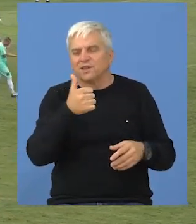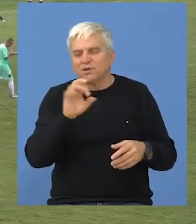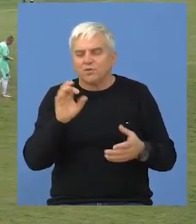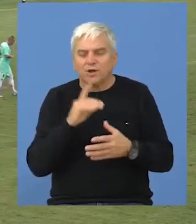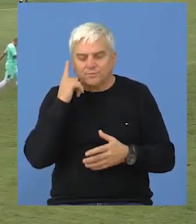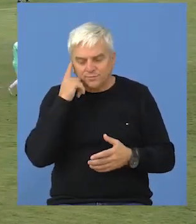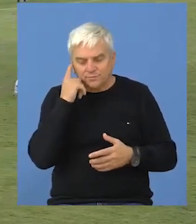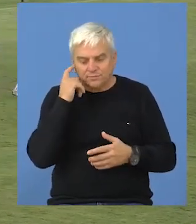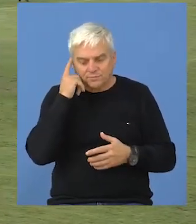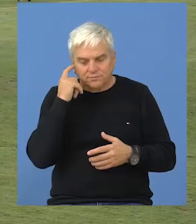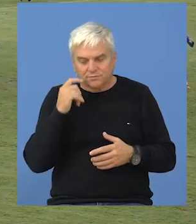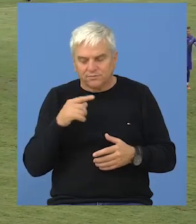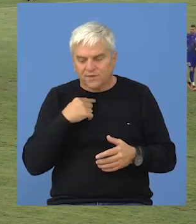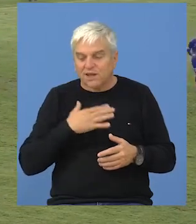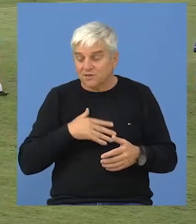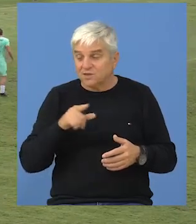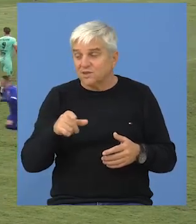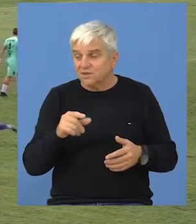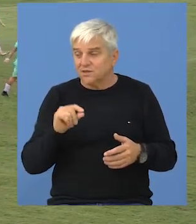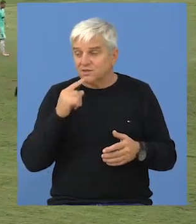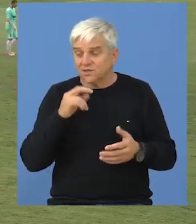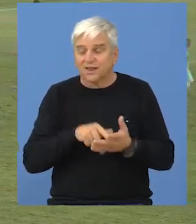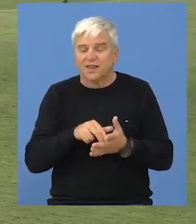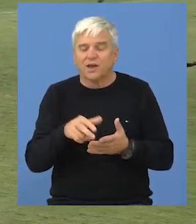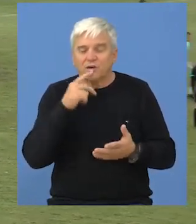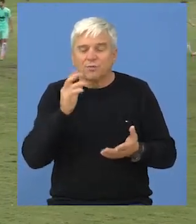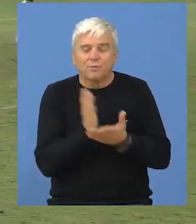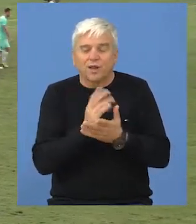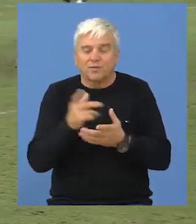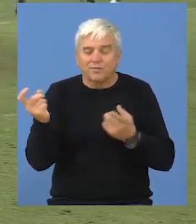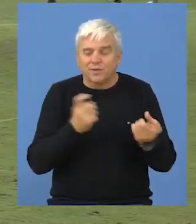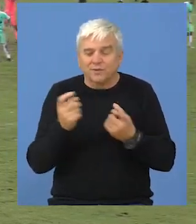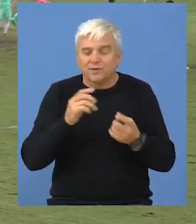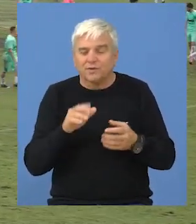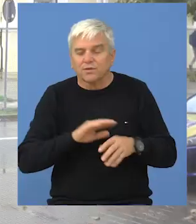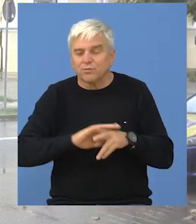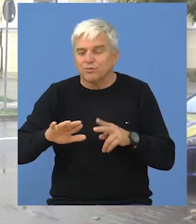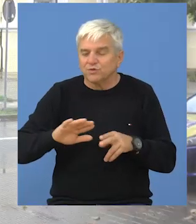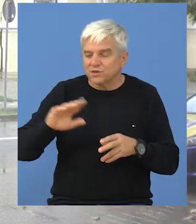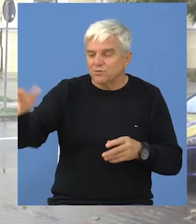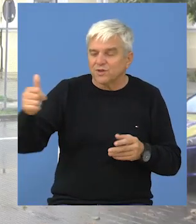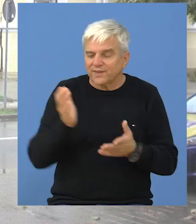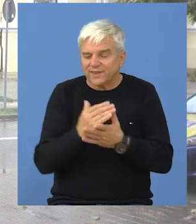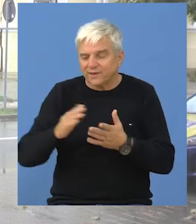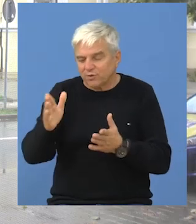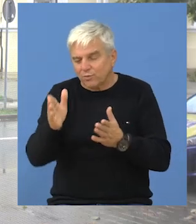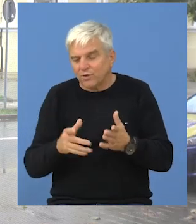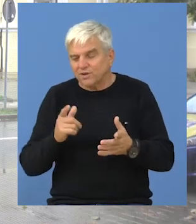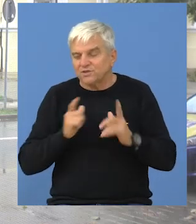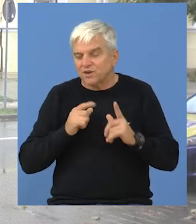sa 1-0. Namerno smo na neki način, i deo taktike je bio da protivniku prepustimo posed.